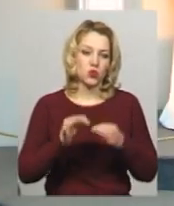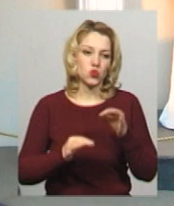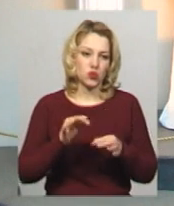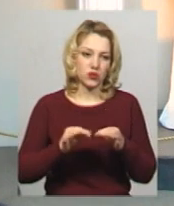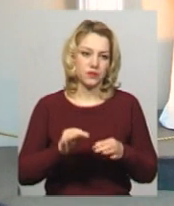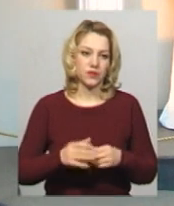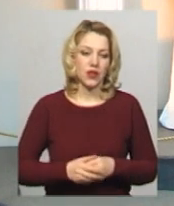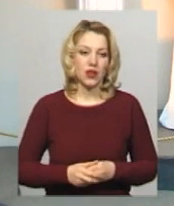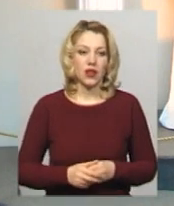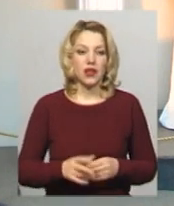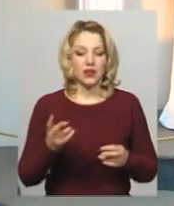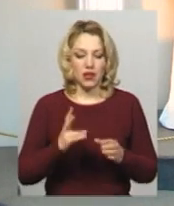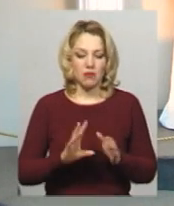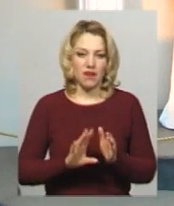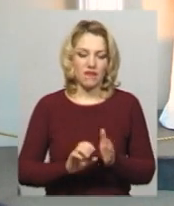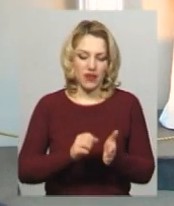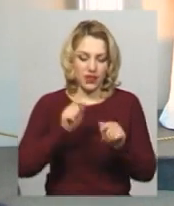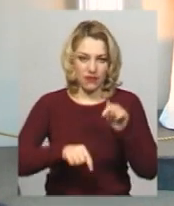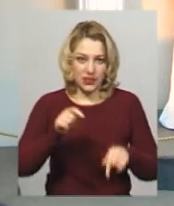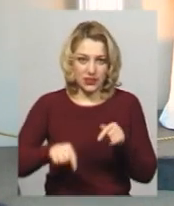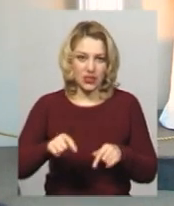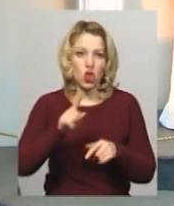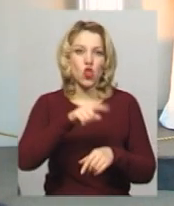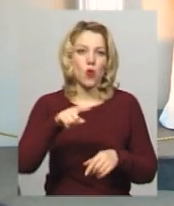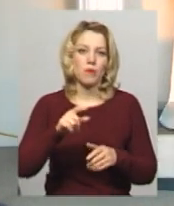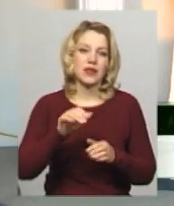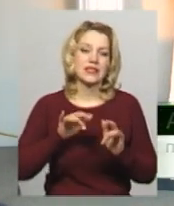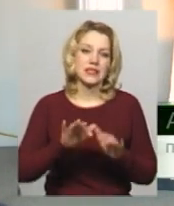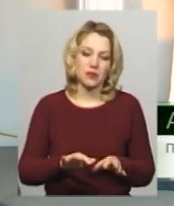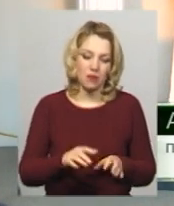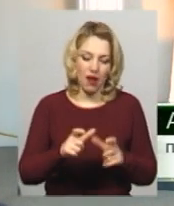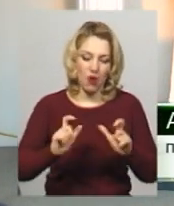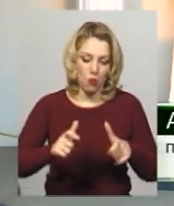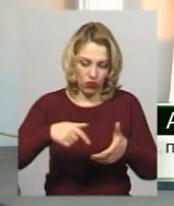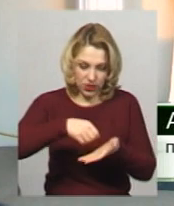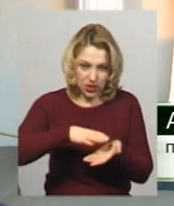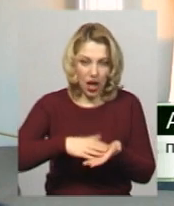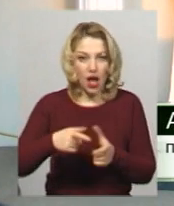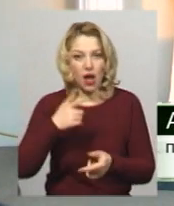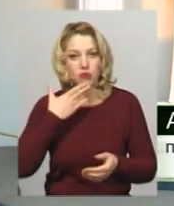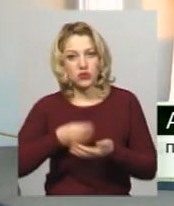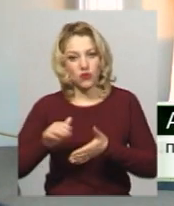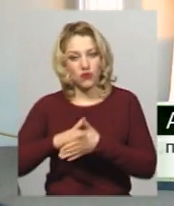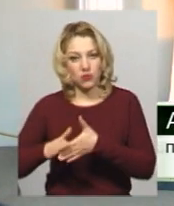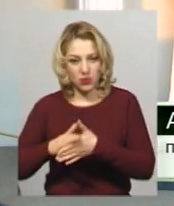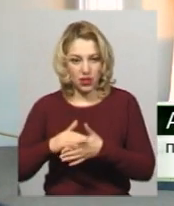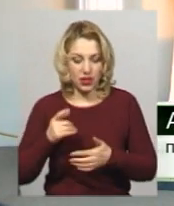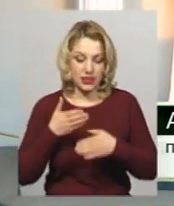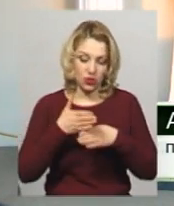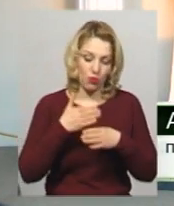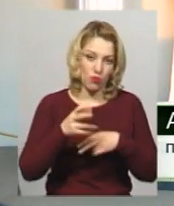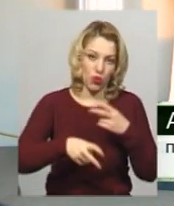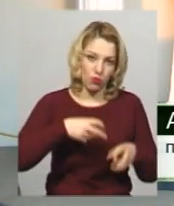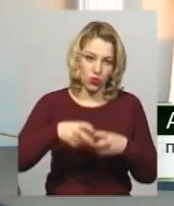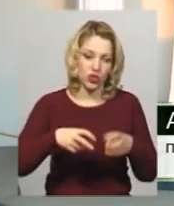Достатньо ввести або номер справи, який вказаний судовій повісті, або свої власні прізвищі. З допомогою пошуку на порталі